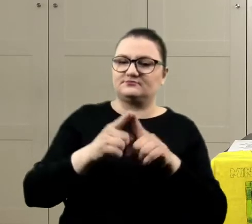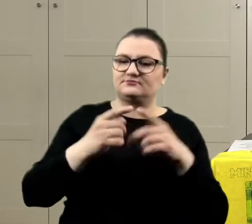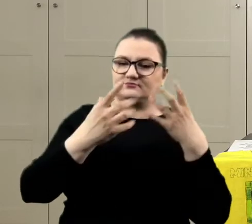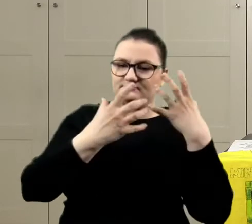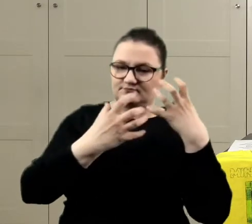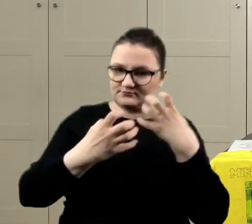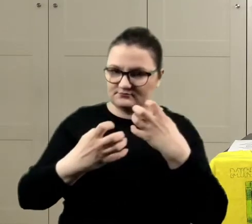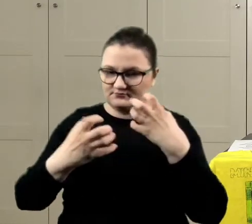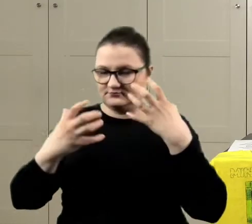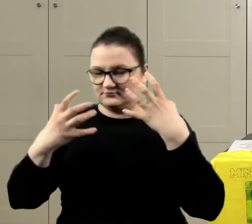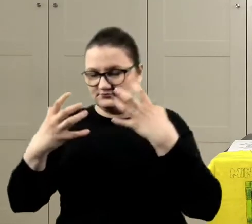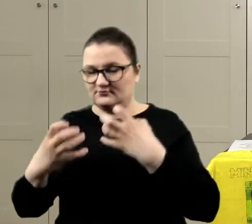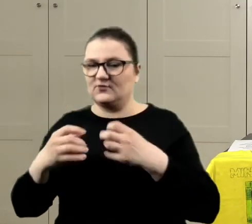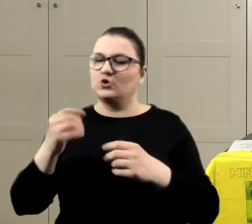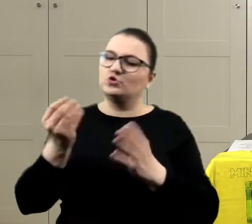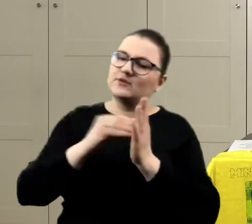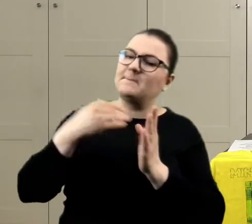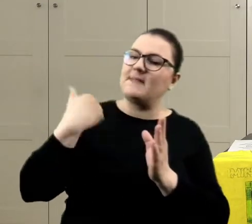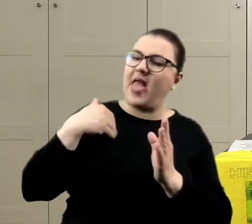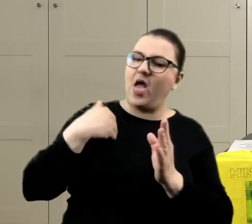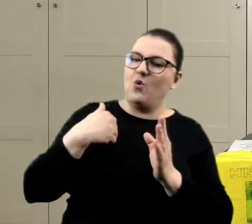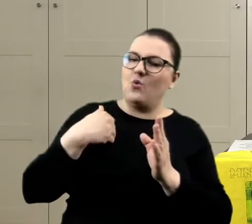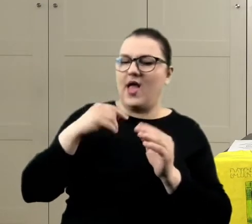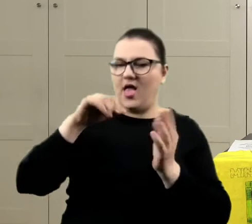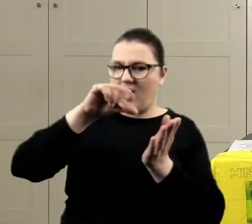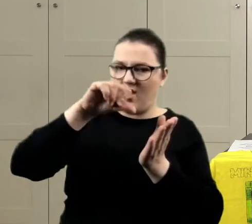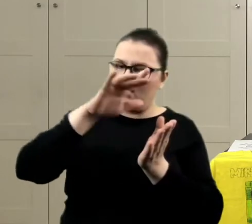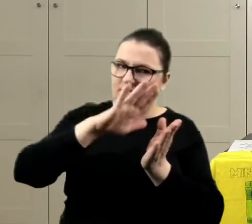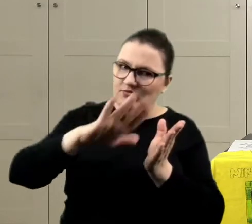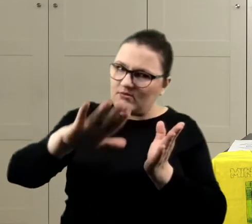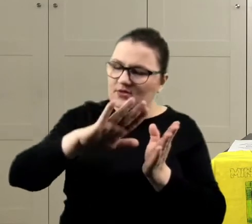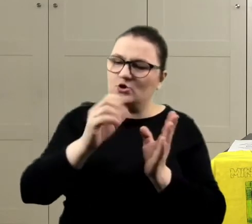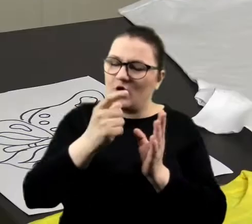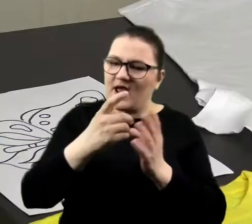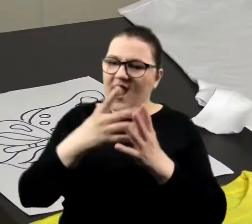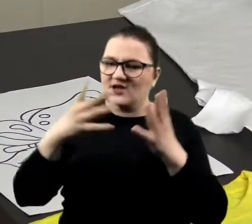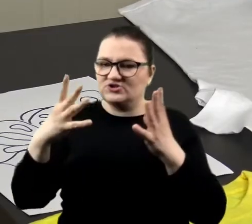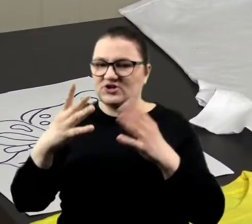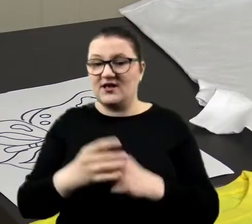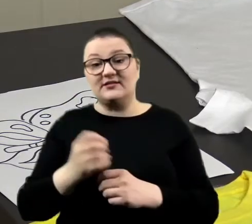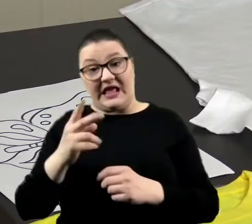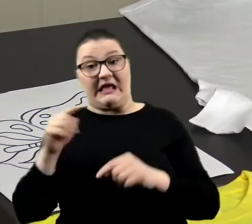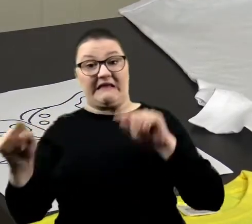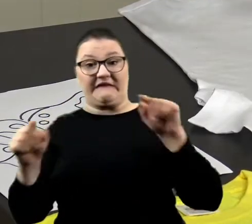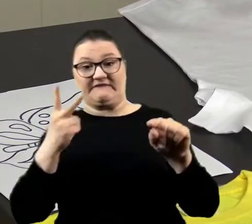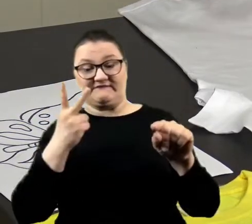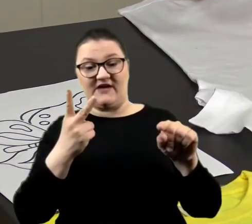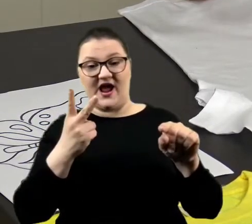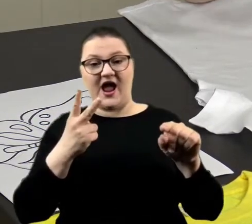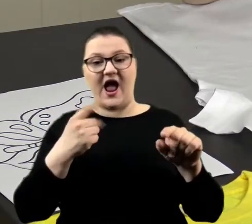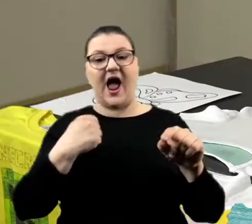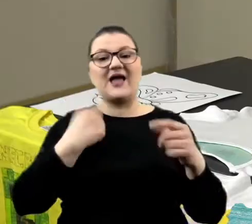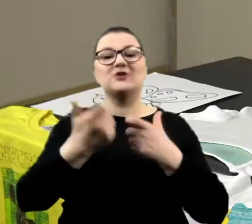przykład białego i ono z jednej strony będzie trochę jaśniejsze. Co uważasz na ten temat? Dwa jaśniejsze, a ja zrobię